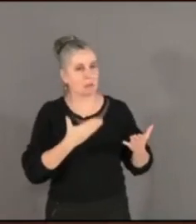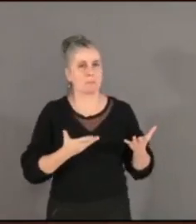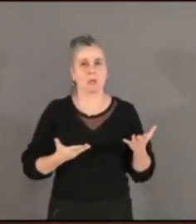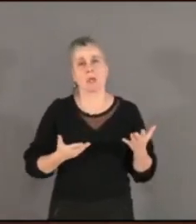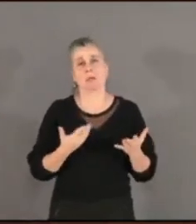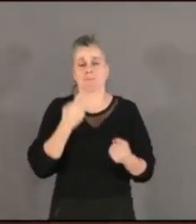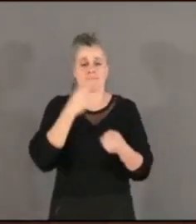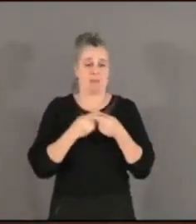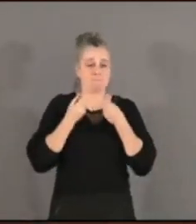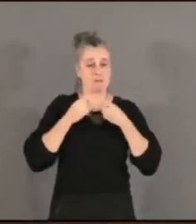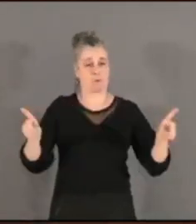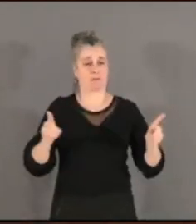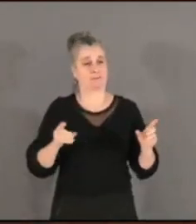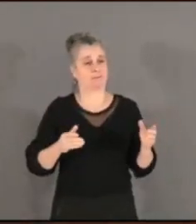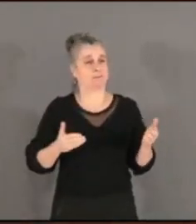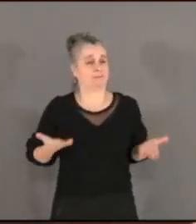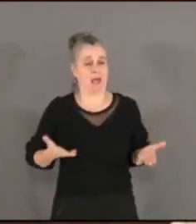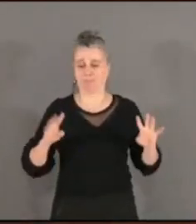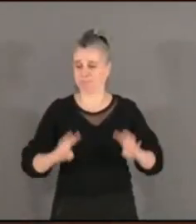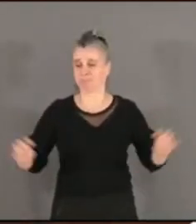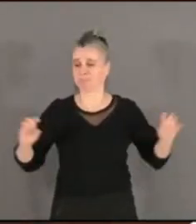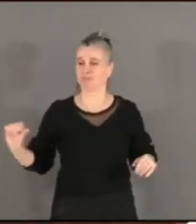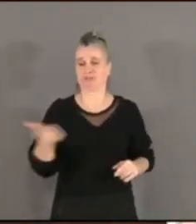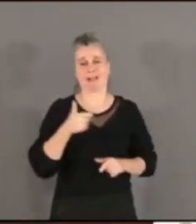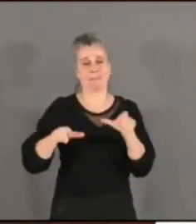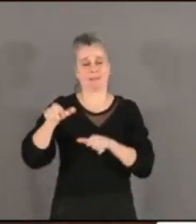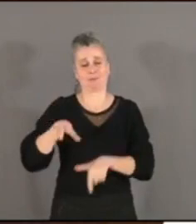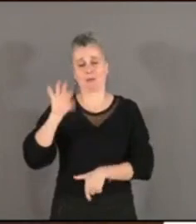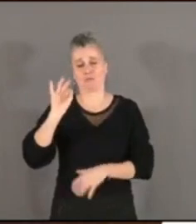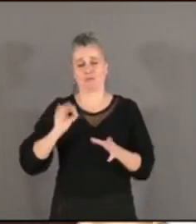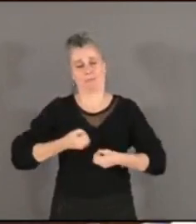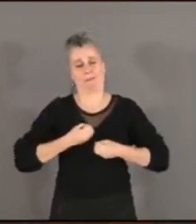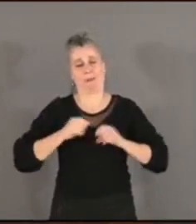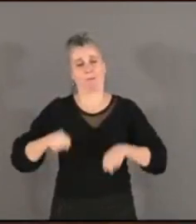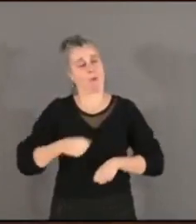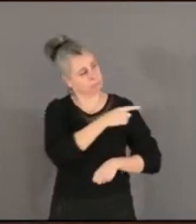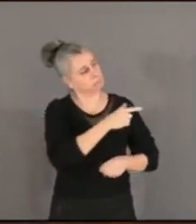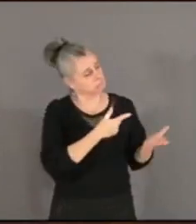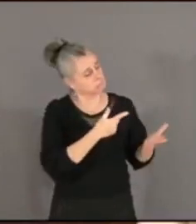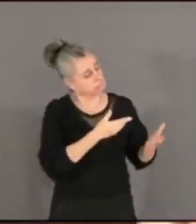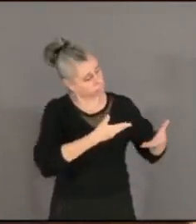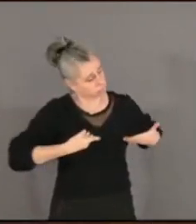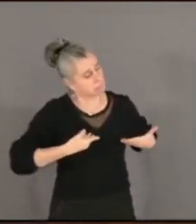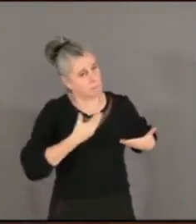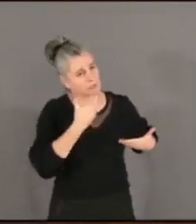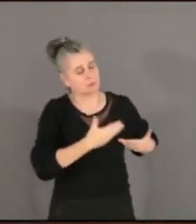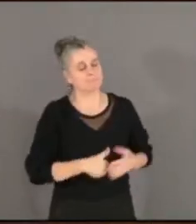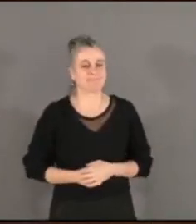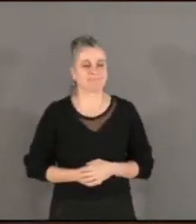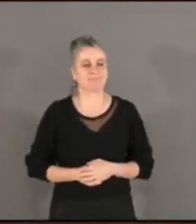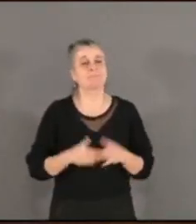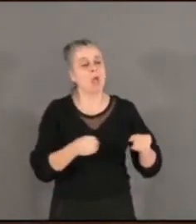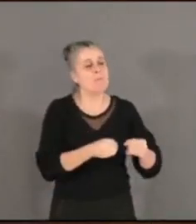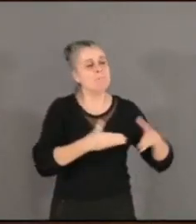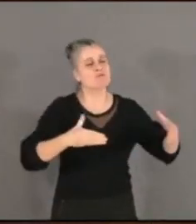et permettre aux élus présents dans cet hémicycle de s'exprimer. Donc merci encore. Bien que la majorité municipale s'auto-félicite dans sa